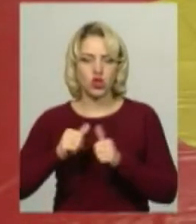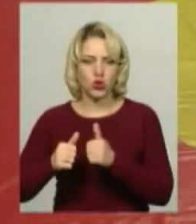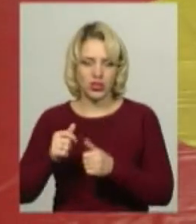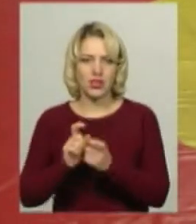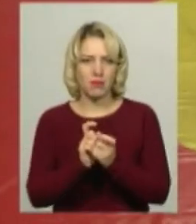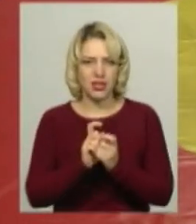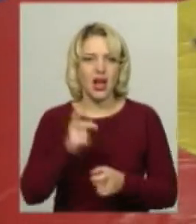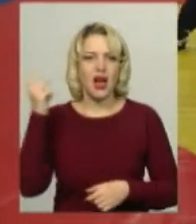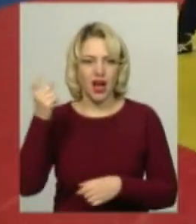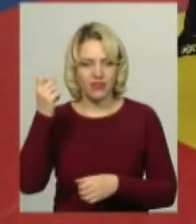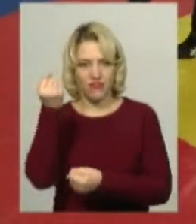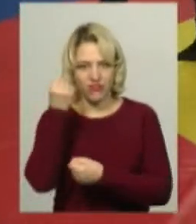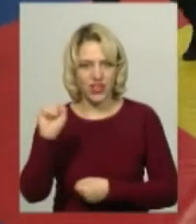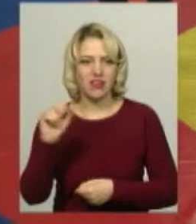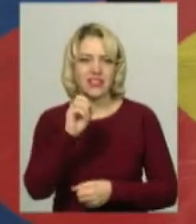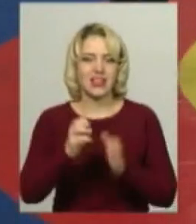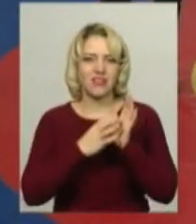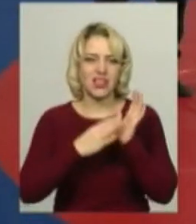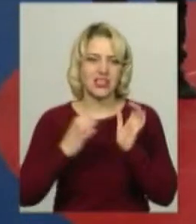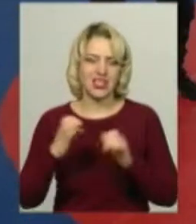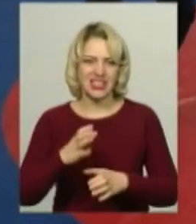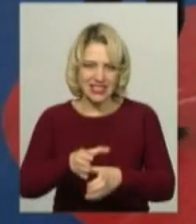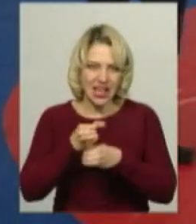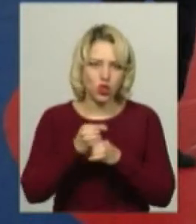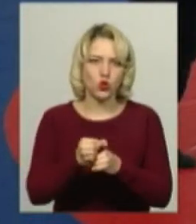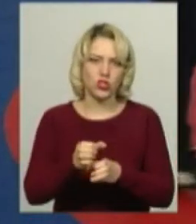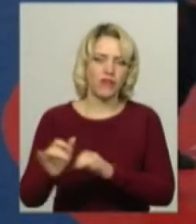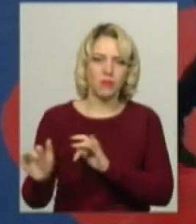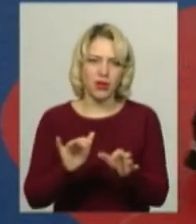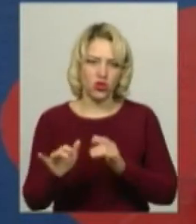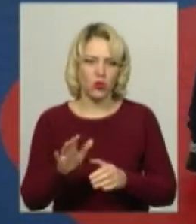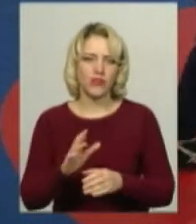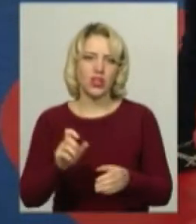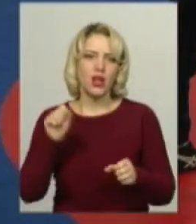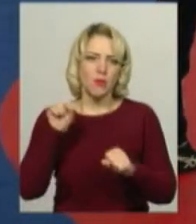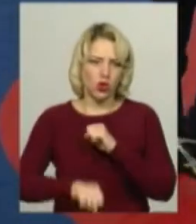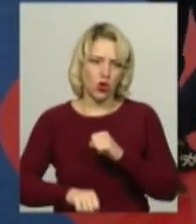харків'янин Давид Долгов виграв. За 19 секунд задушливим прийомом він здолав суперника.